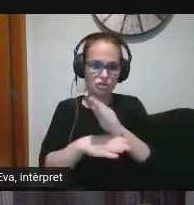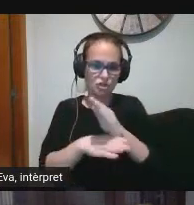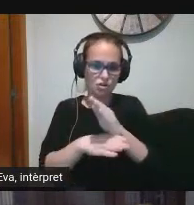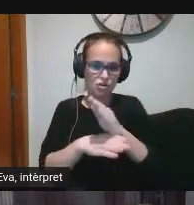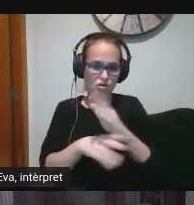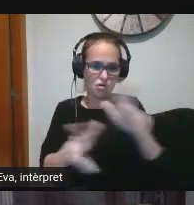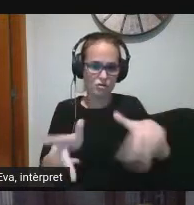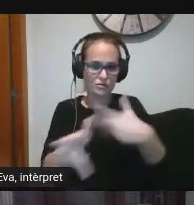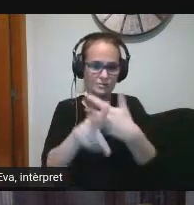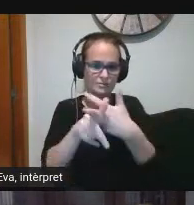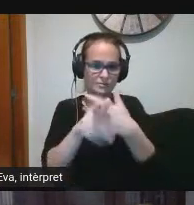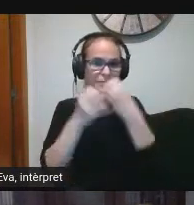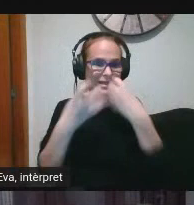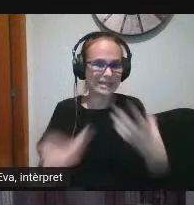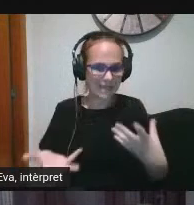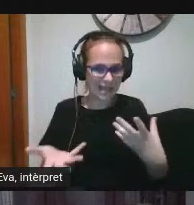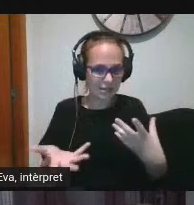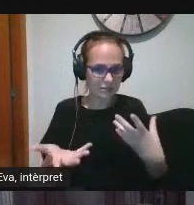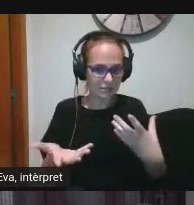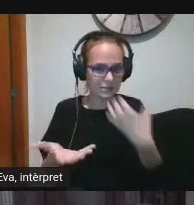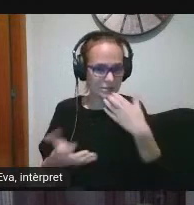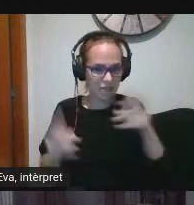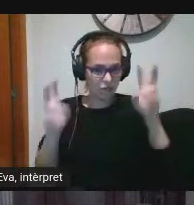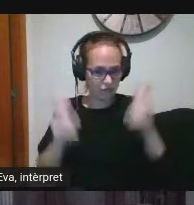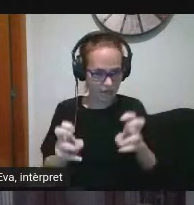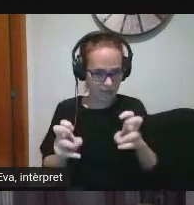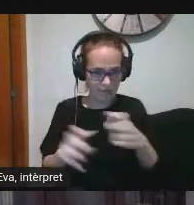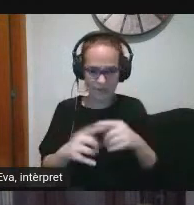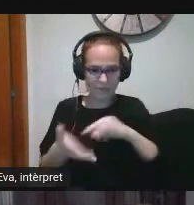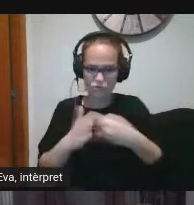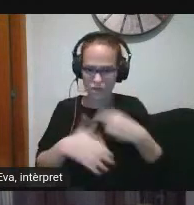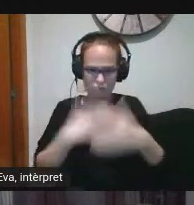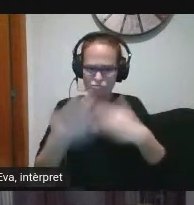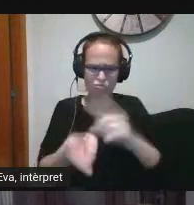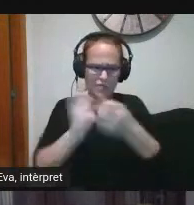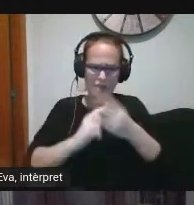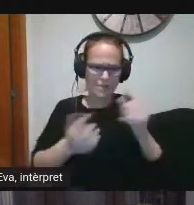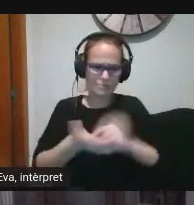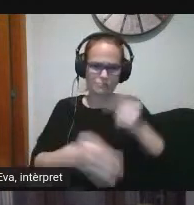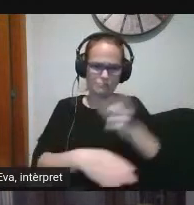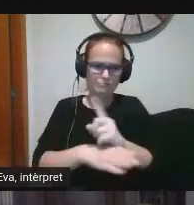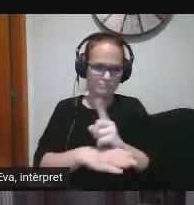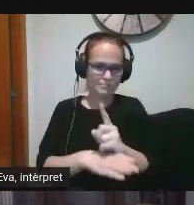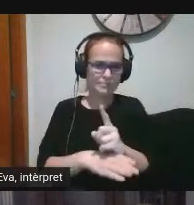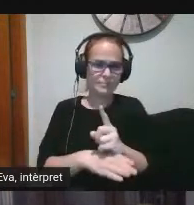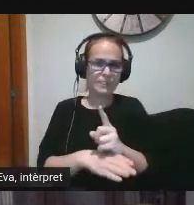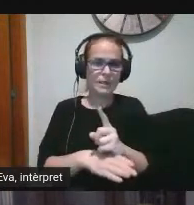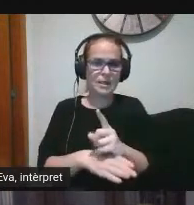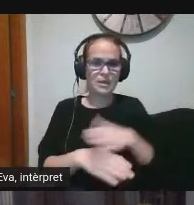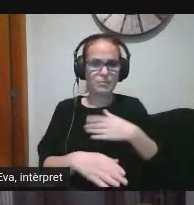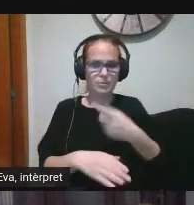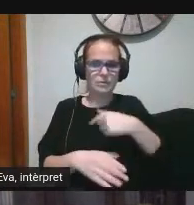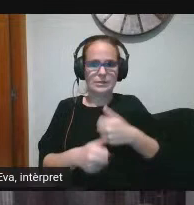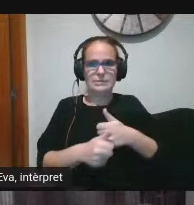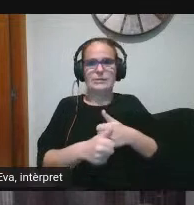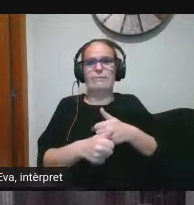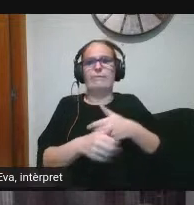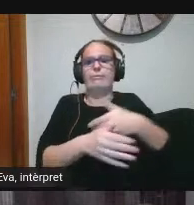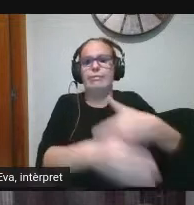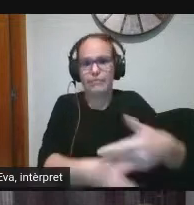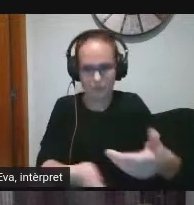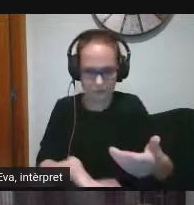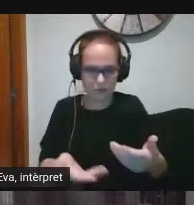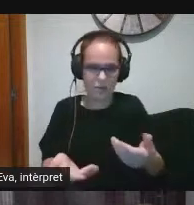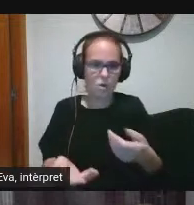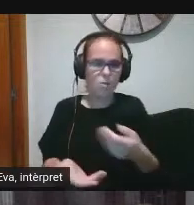la tecnologia canvia molt ràpidament i certament ens pot arrossegar i podem anar